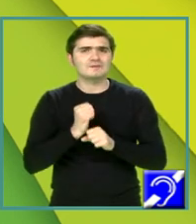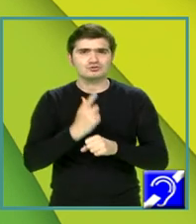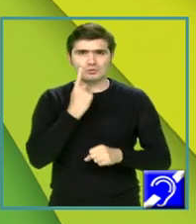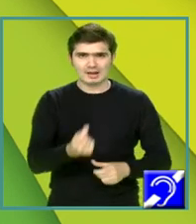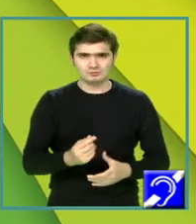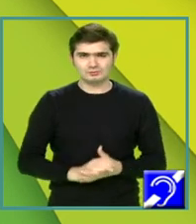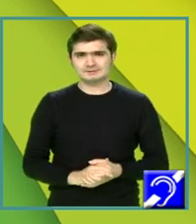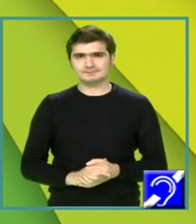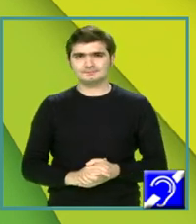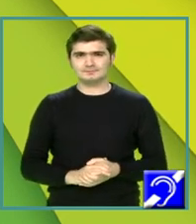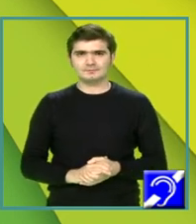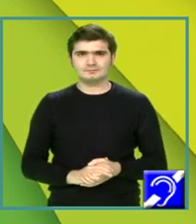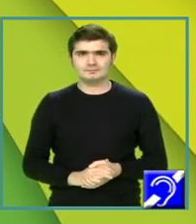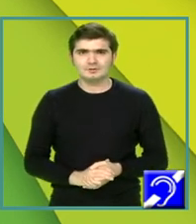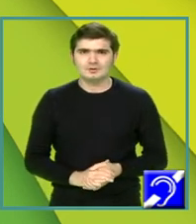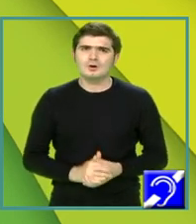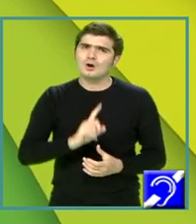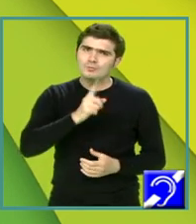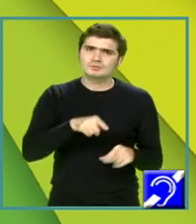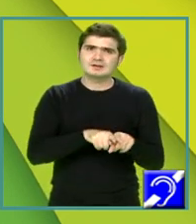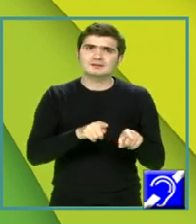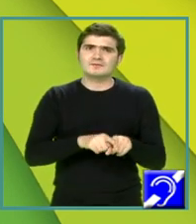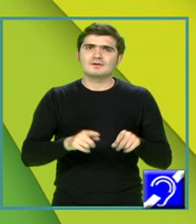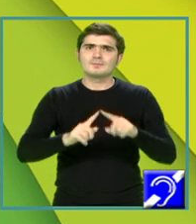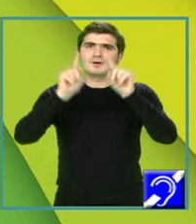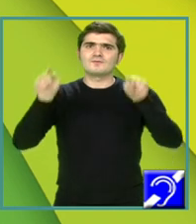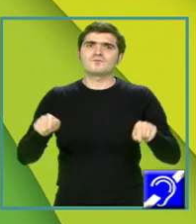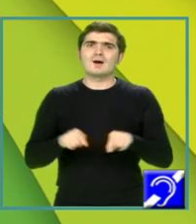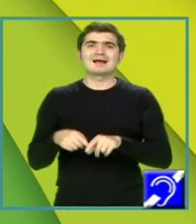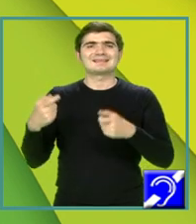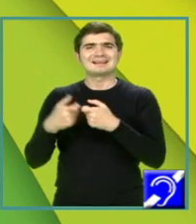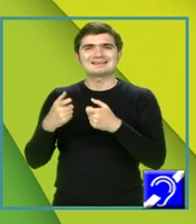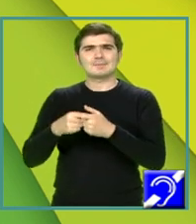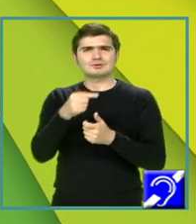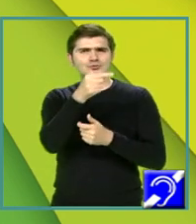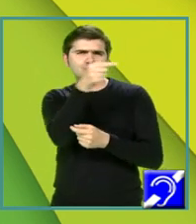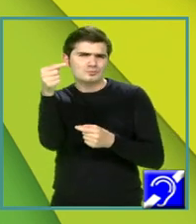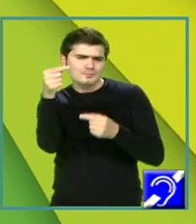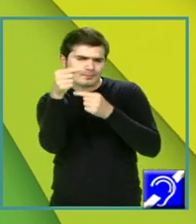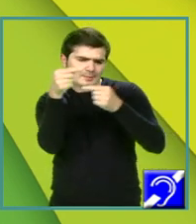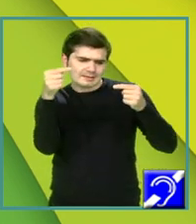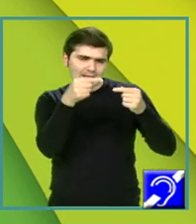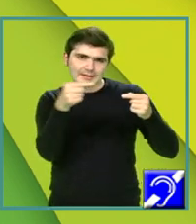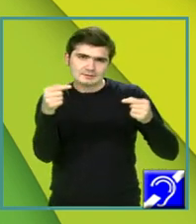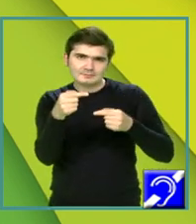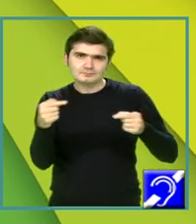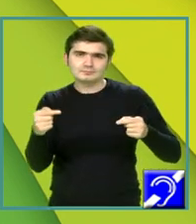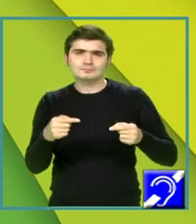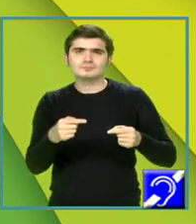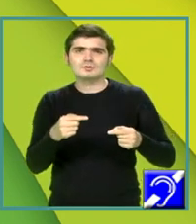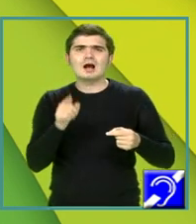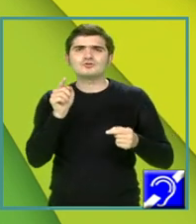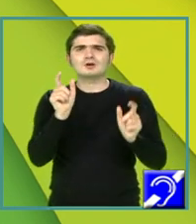reamintesc că puteți sublinia pe foaia de examen acele structuri care vor fi utile în formularea